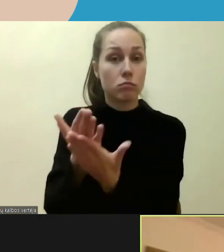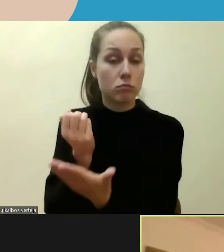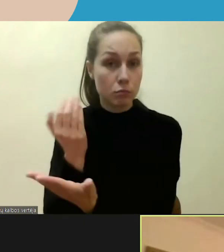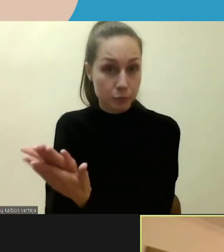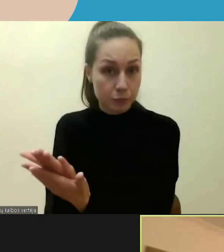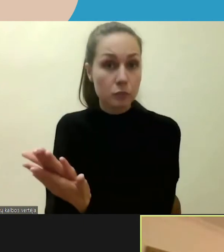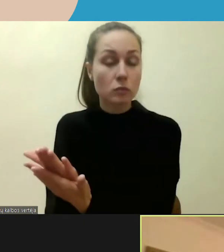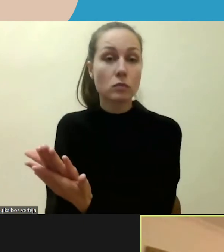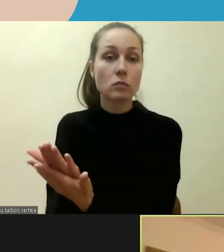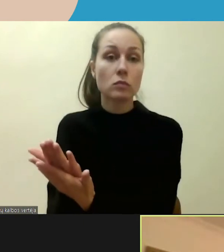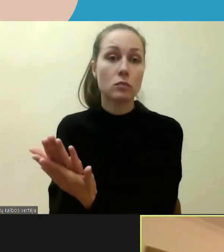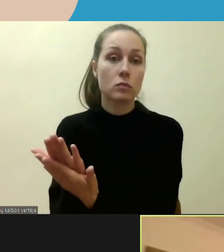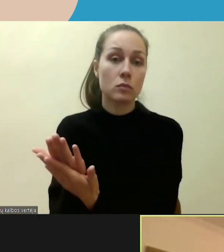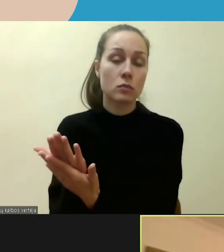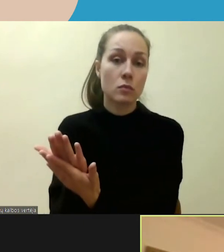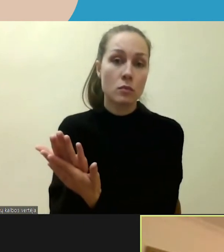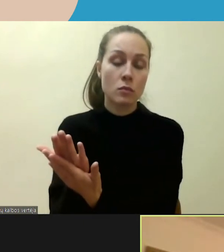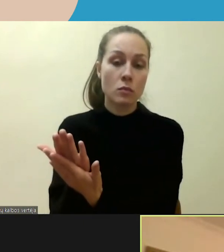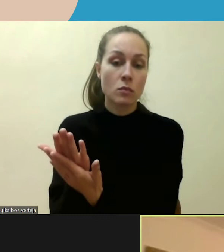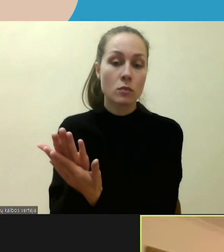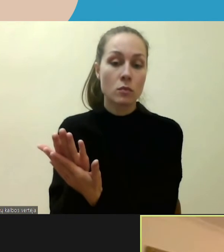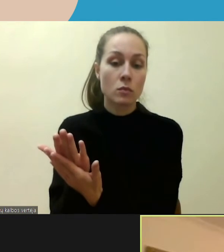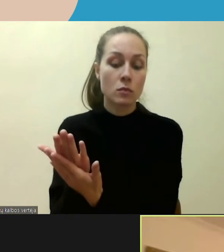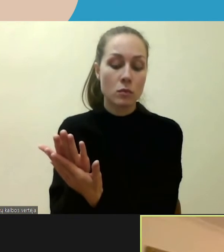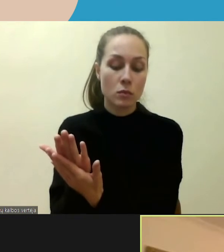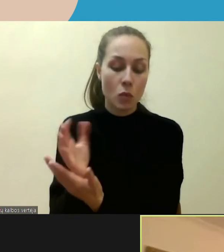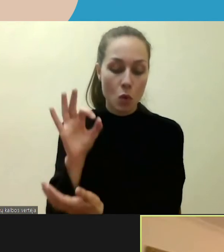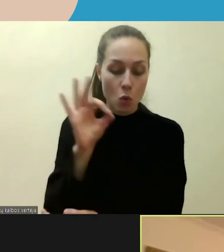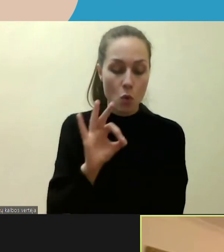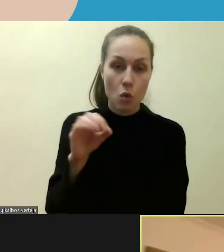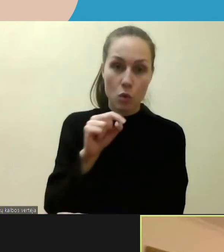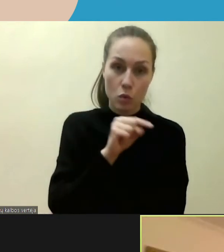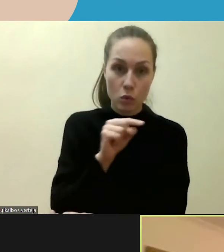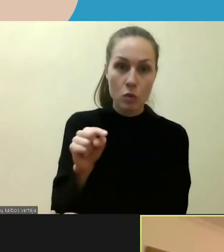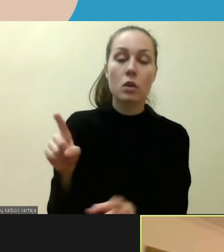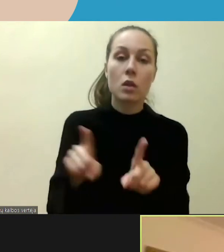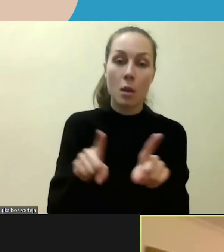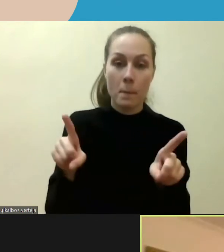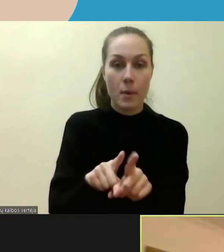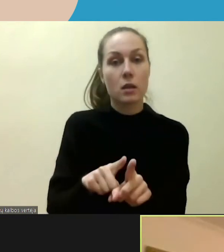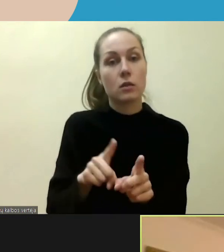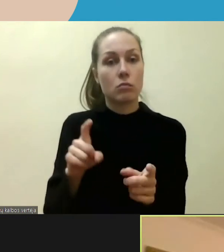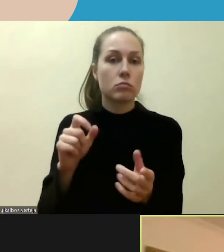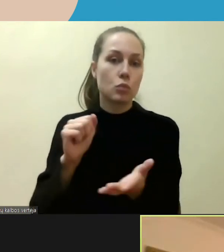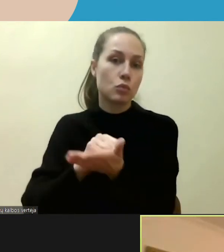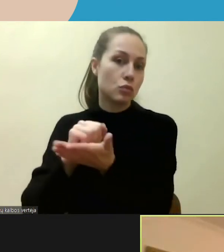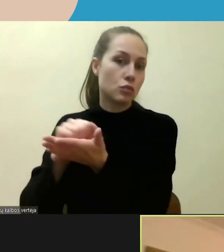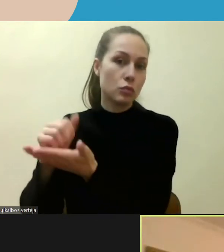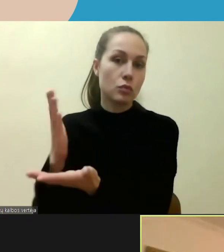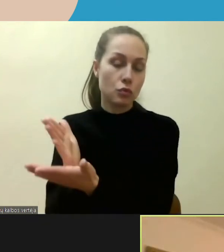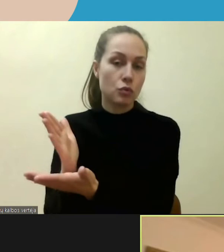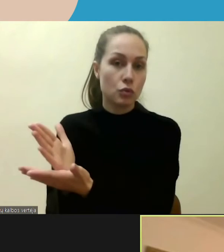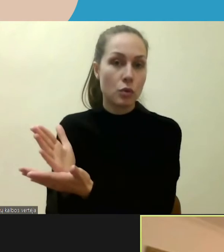taip pat apie tuos pačius dalykus kalbame ir žiniasklaidoje ir laikui bėgant,